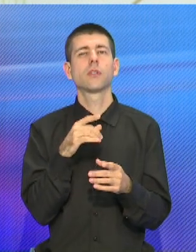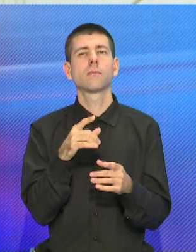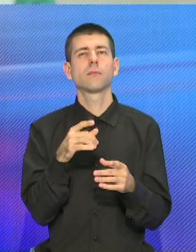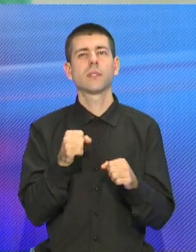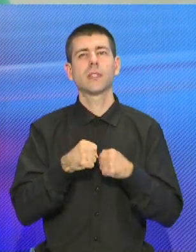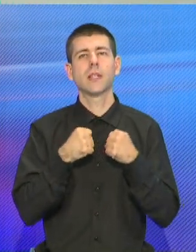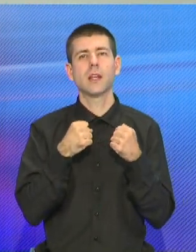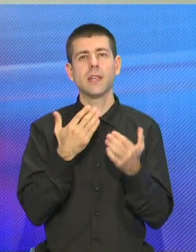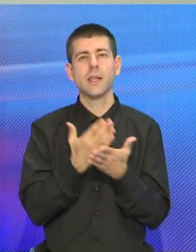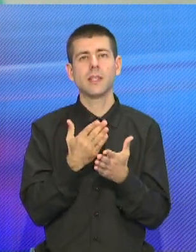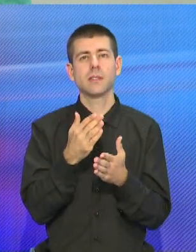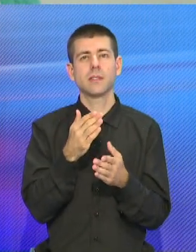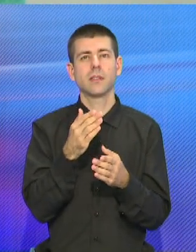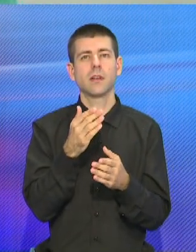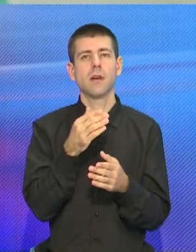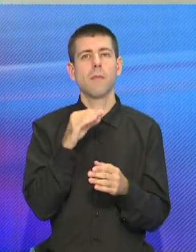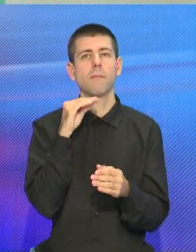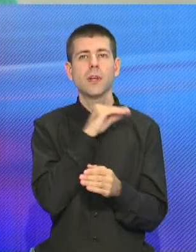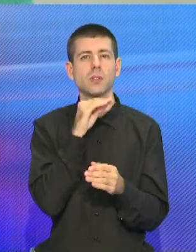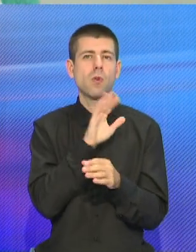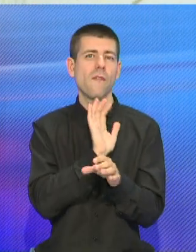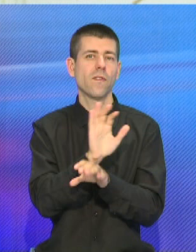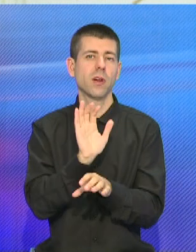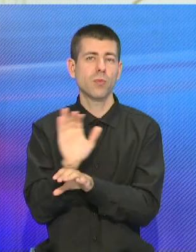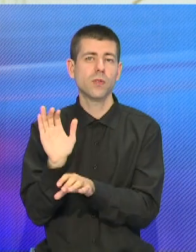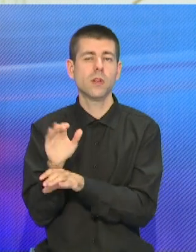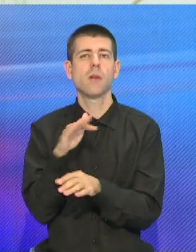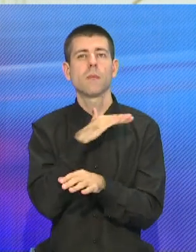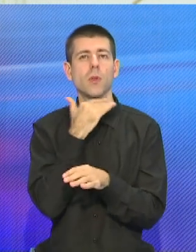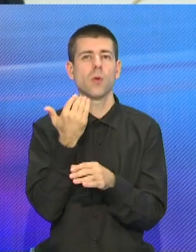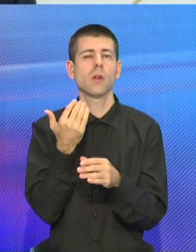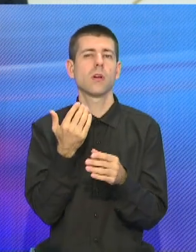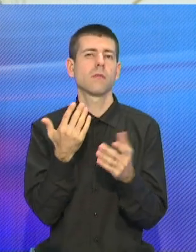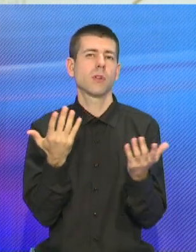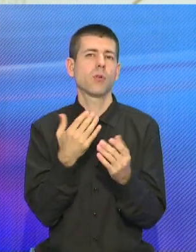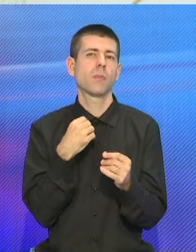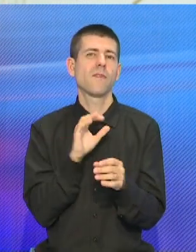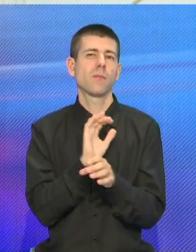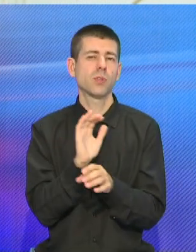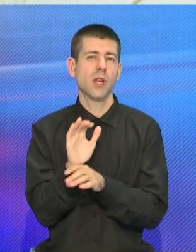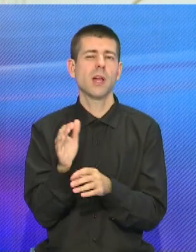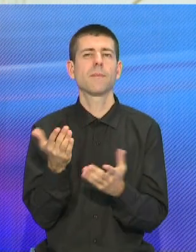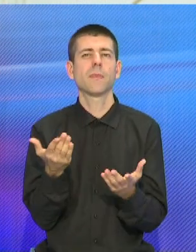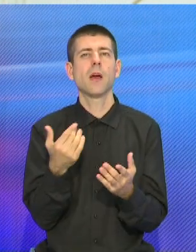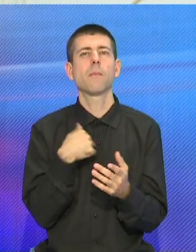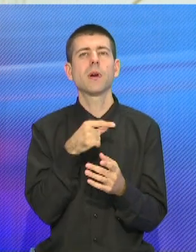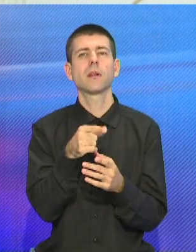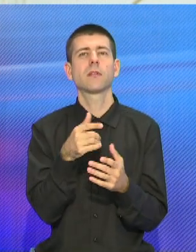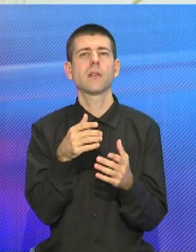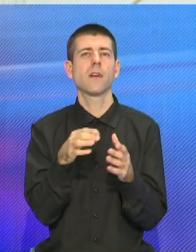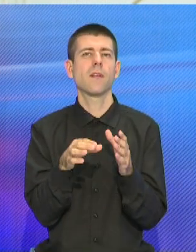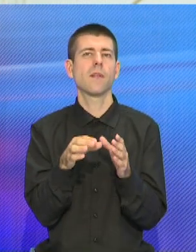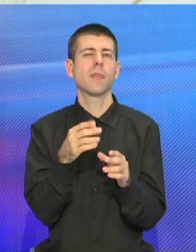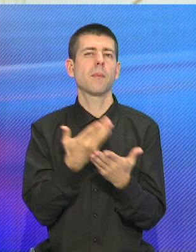площадке целая в Лидии есть. Еще целое мясное производство. И там тоже много продукции мы выпускаем. И там мы сосредоточили